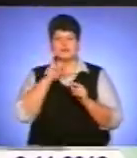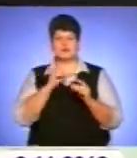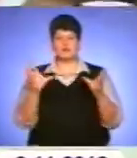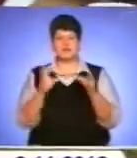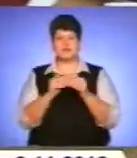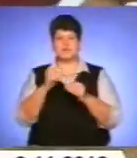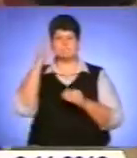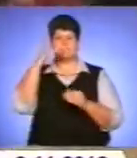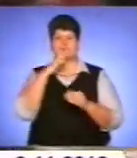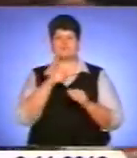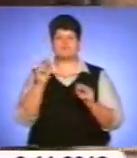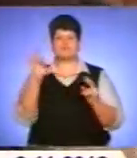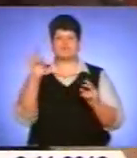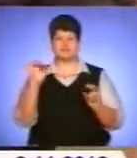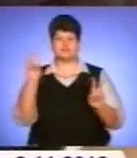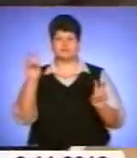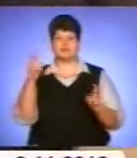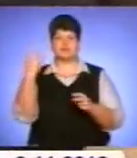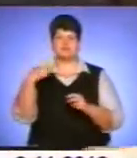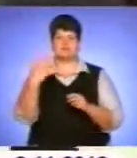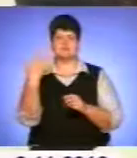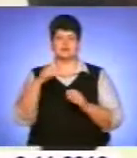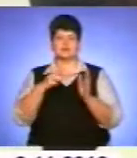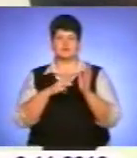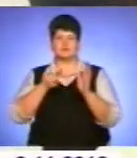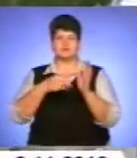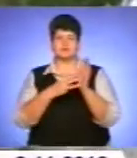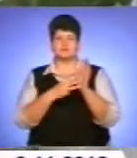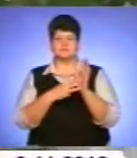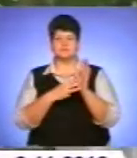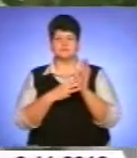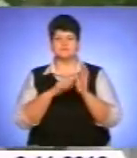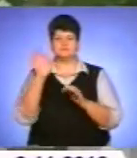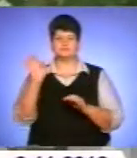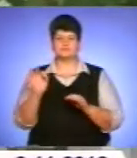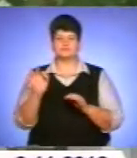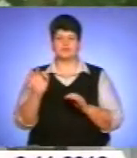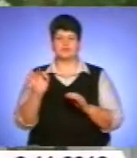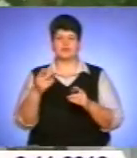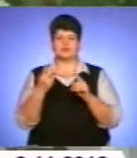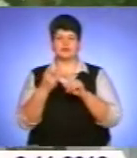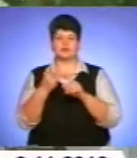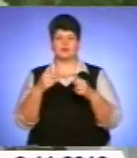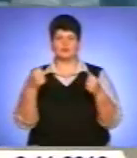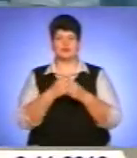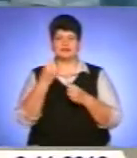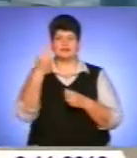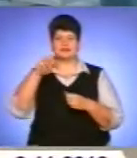«Батьківщина» – 25,52%. Третій у списку політична партія «Удар» набрала 13